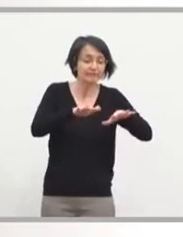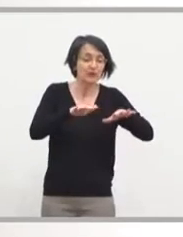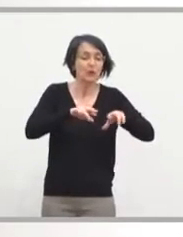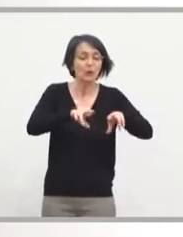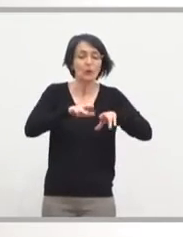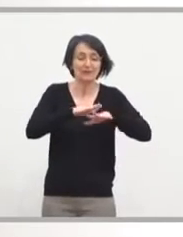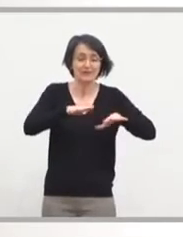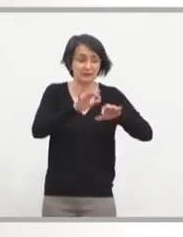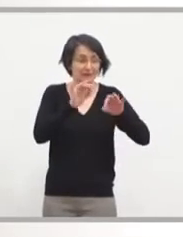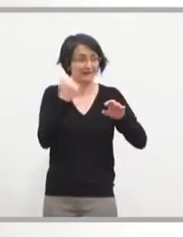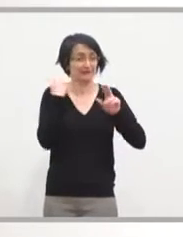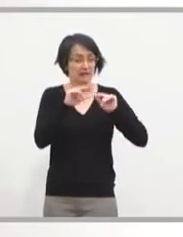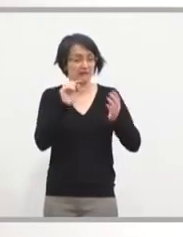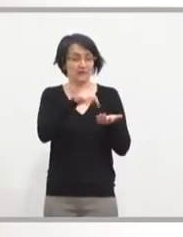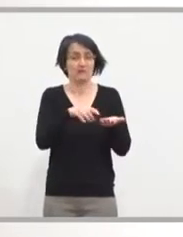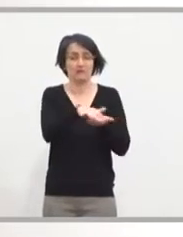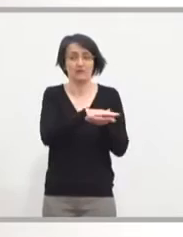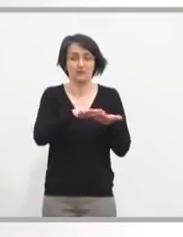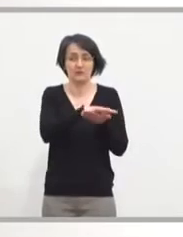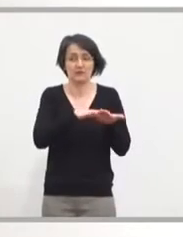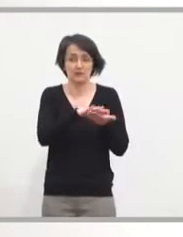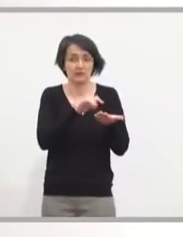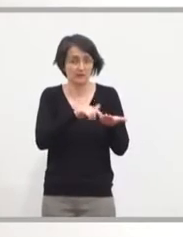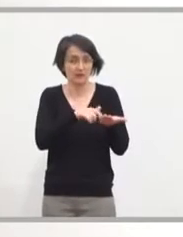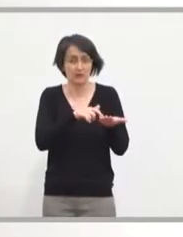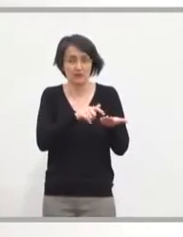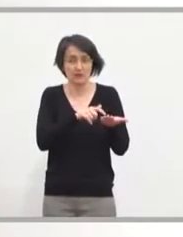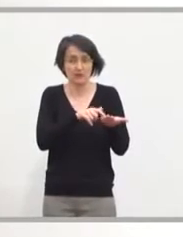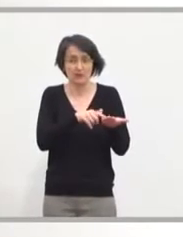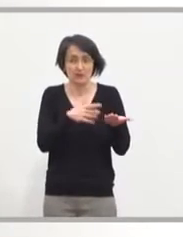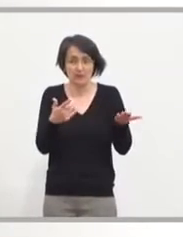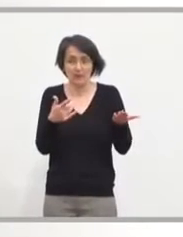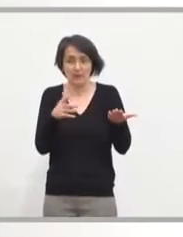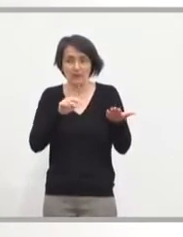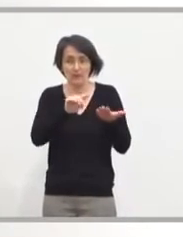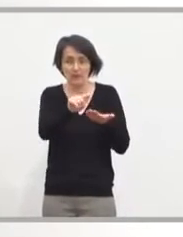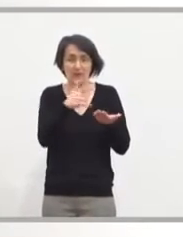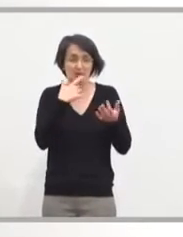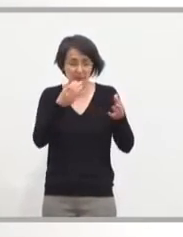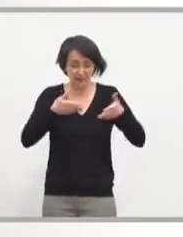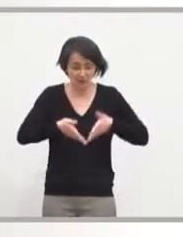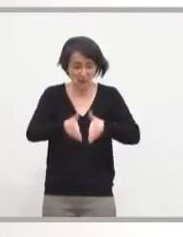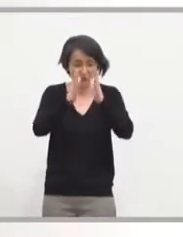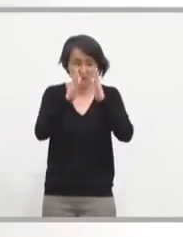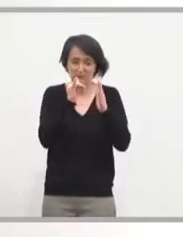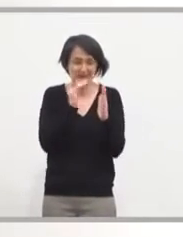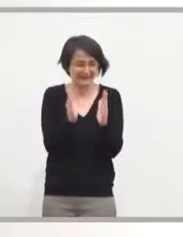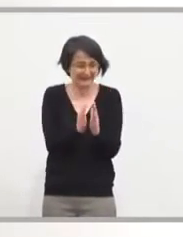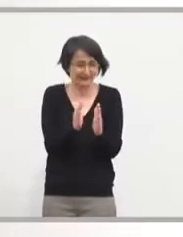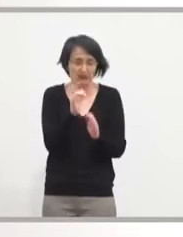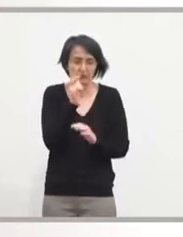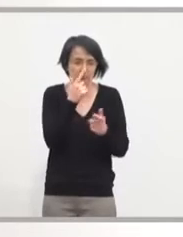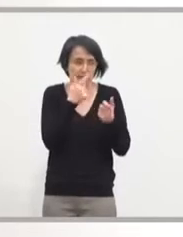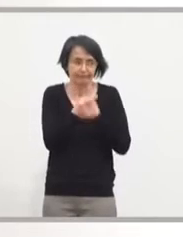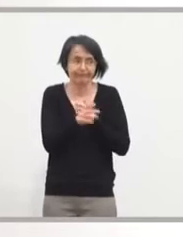il n pas du tout en situation de bien fonctionner. On a déjà des voies qui sont relativement réduites, ce n'est pas possible. Et ensuite, il a un